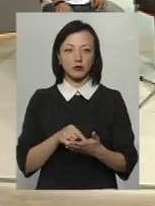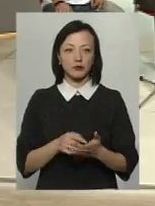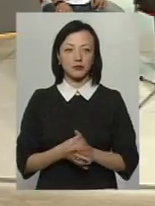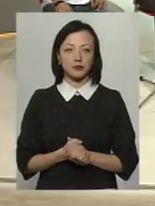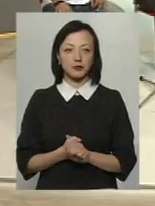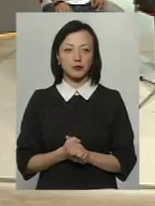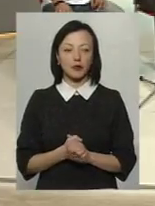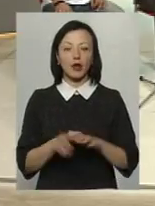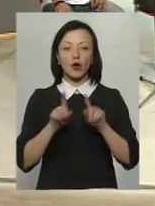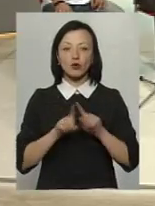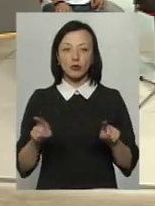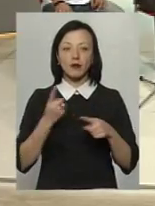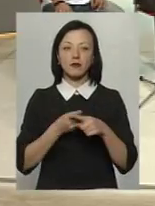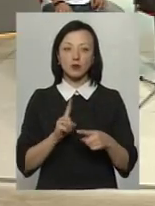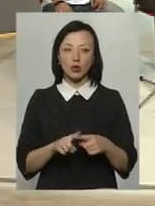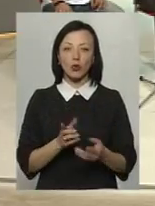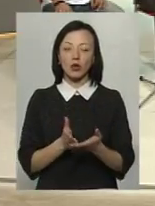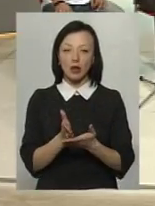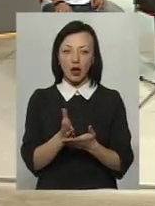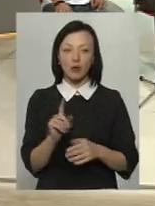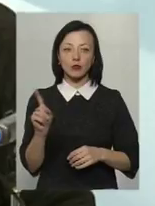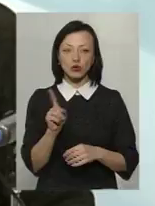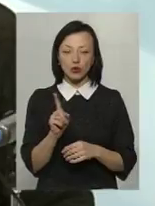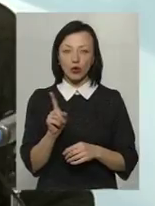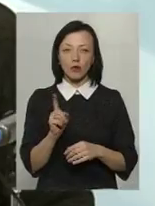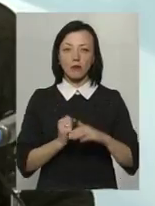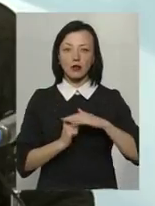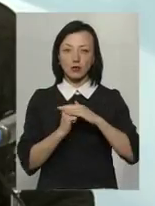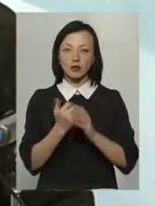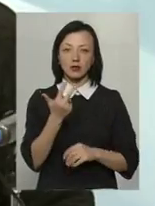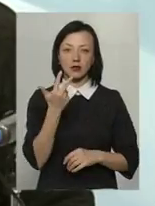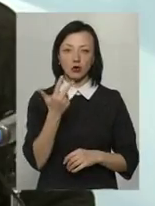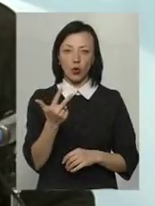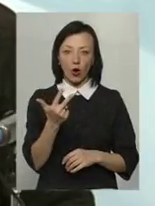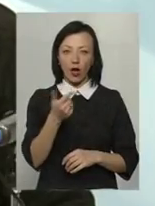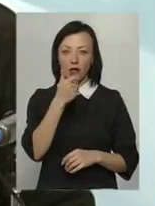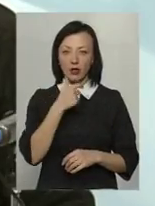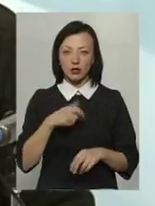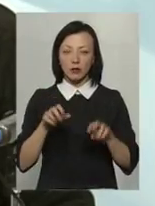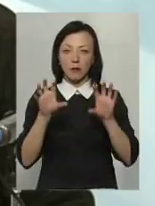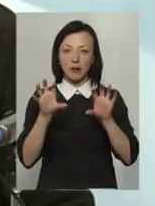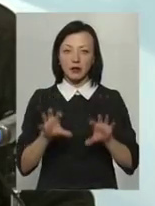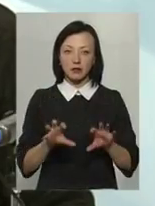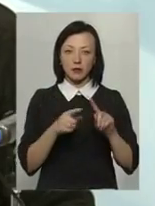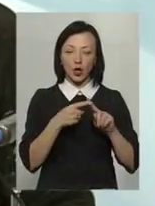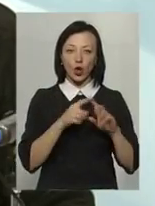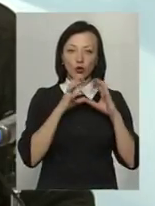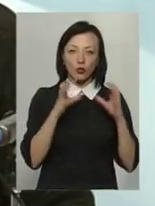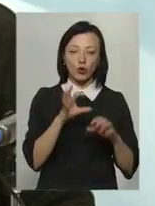Особливість цього напрямку, що він базується на трьох етичних принципах. Це турбота про людину,